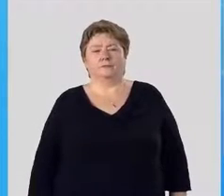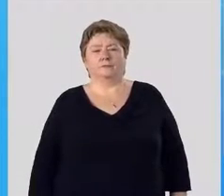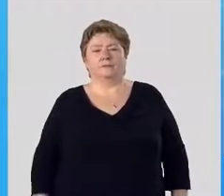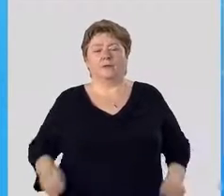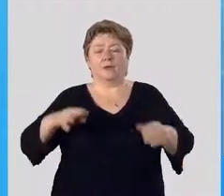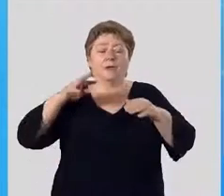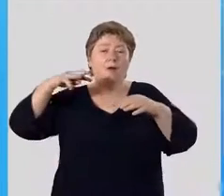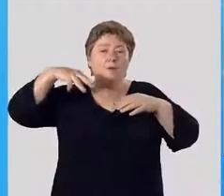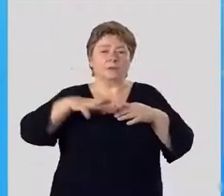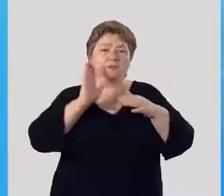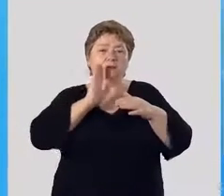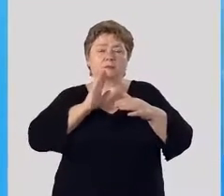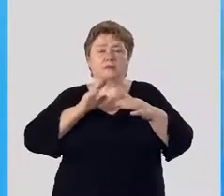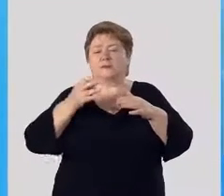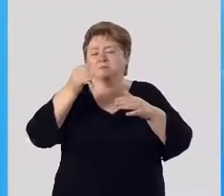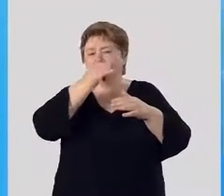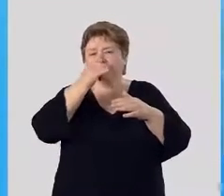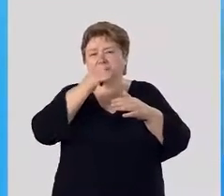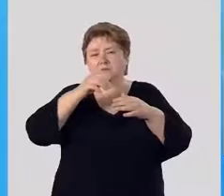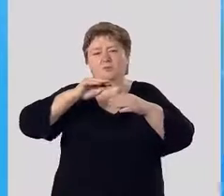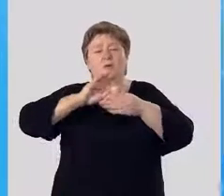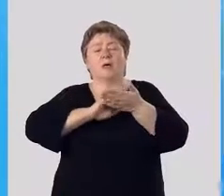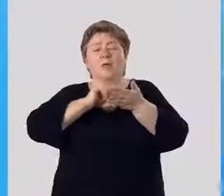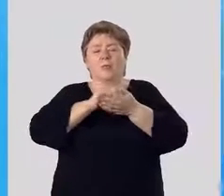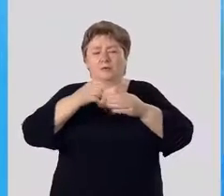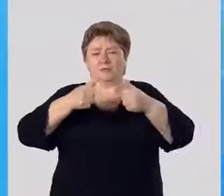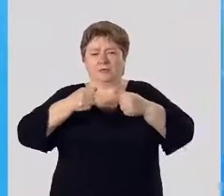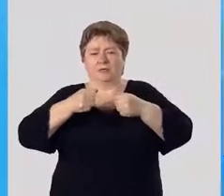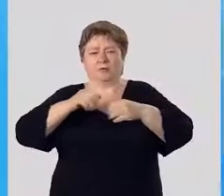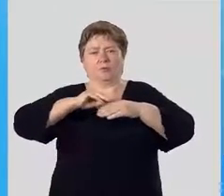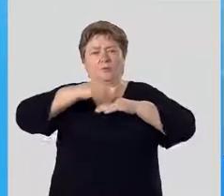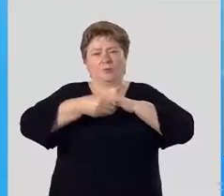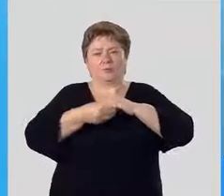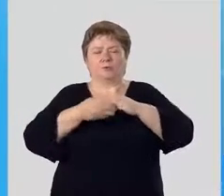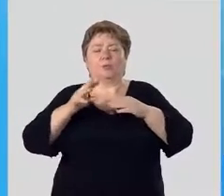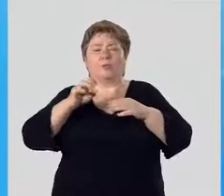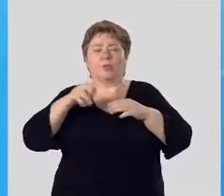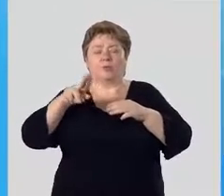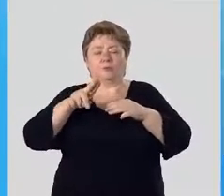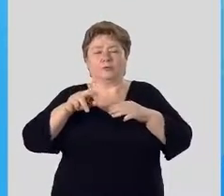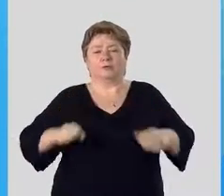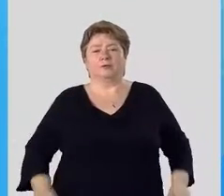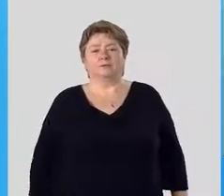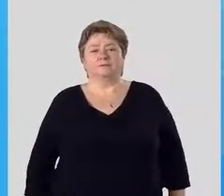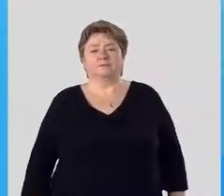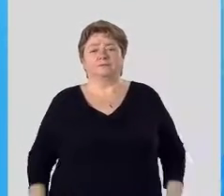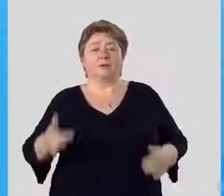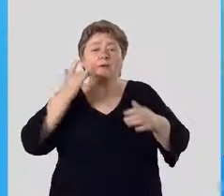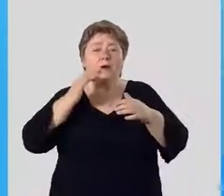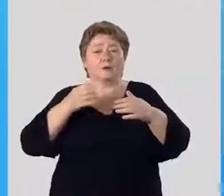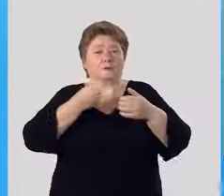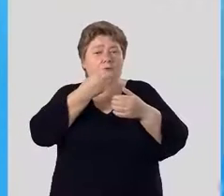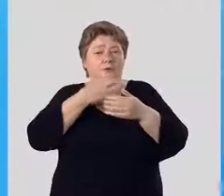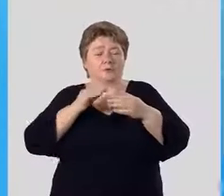Морская вода не способна повредить твердую оболочку плода, который